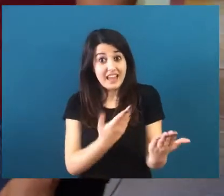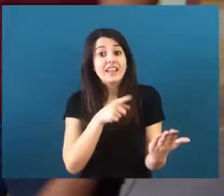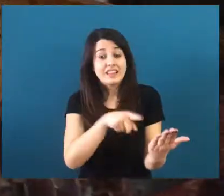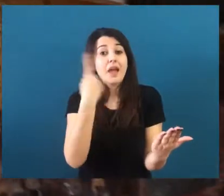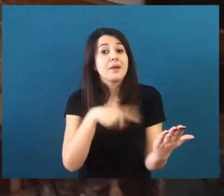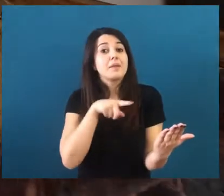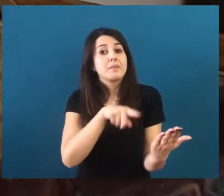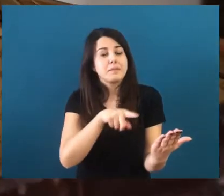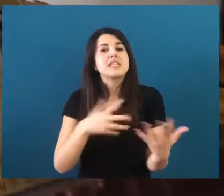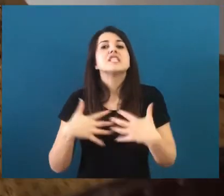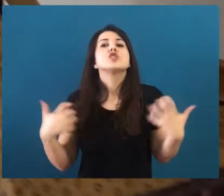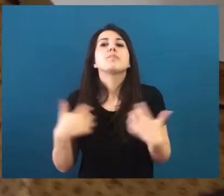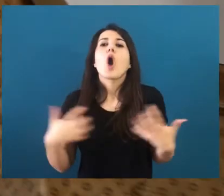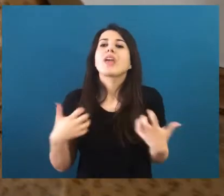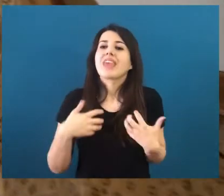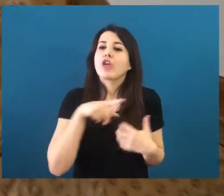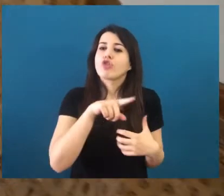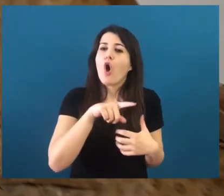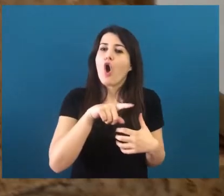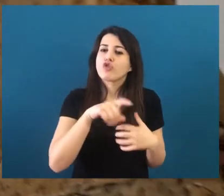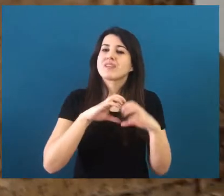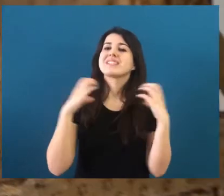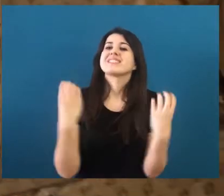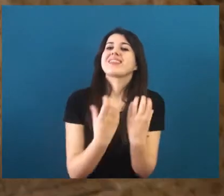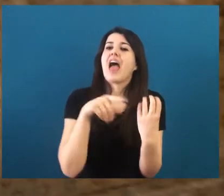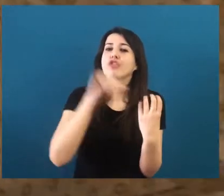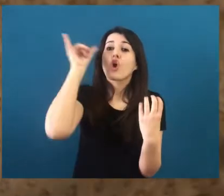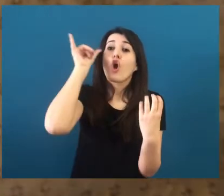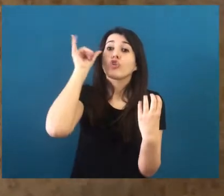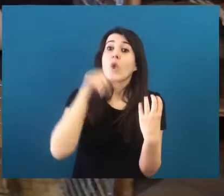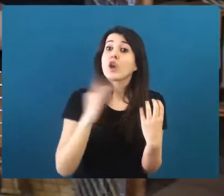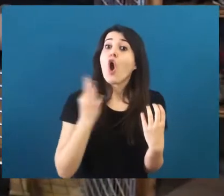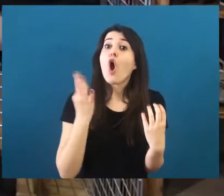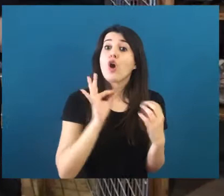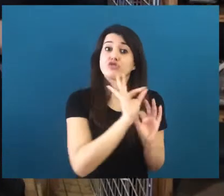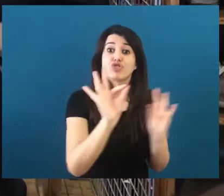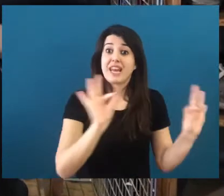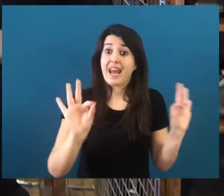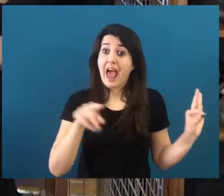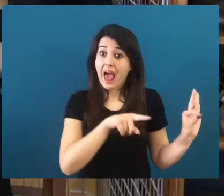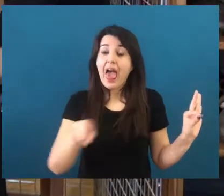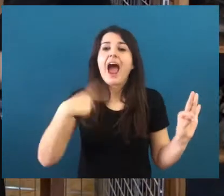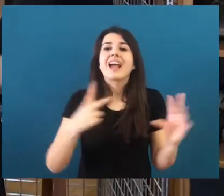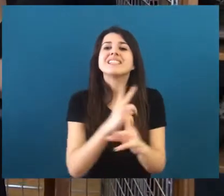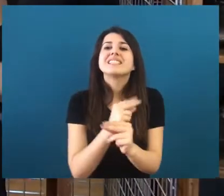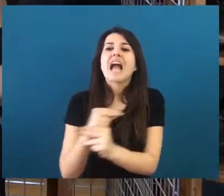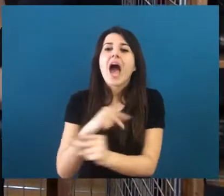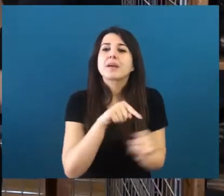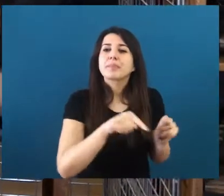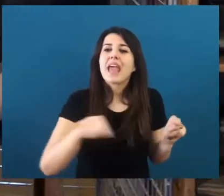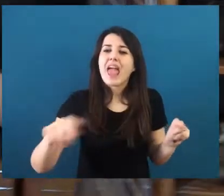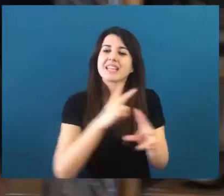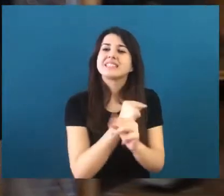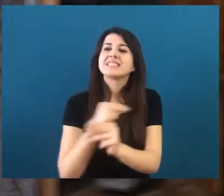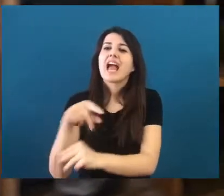qui è parte dello spogliatoio dello stadio Philadelphia proprio originale e anche questa scarpiera è